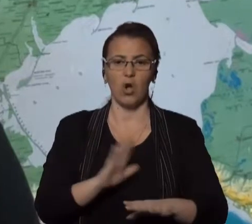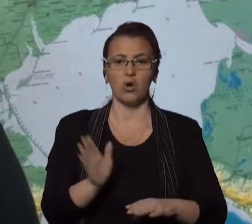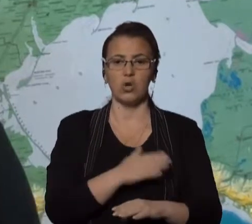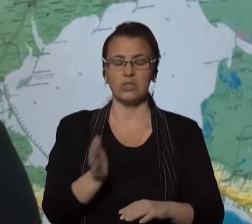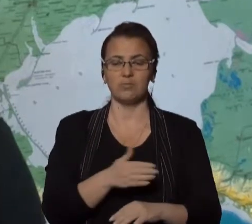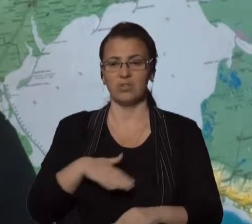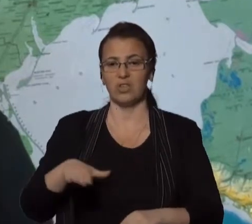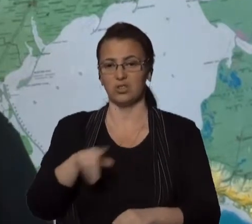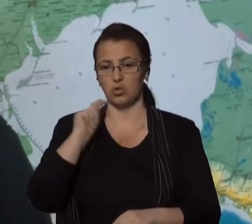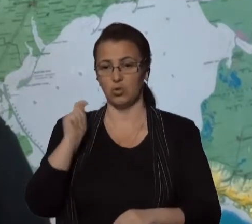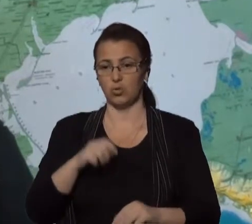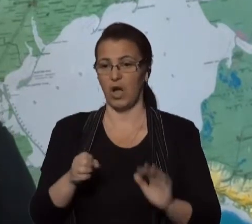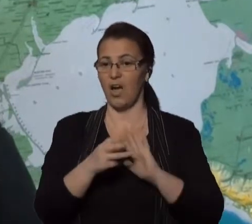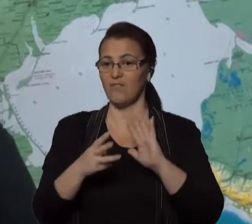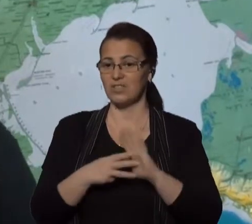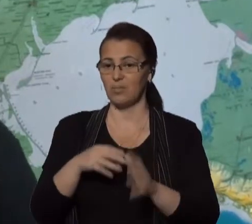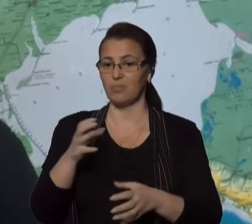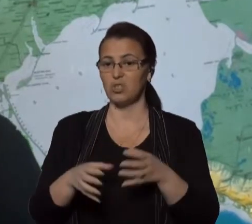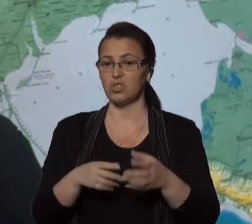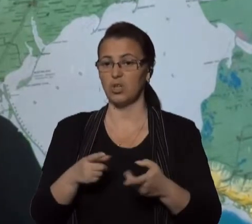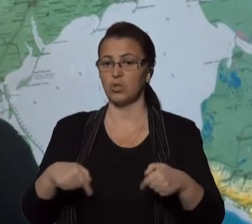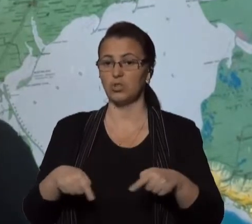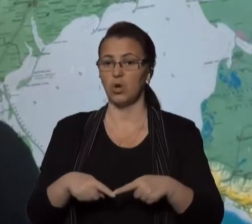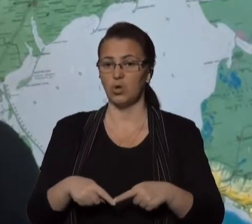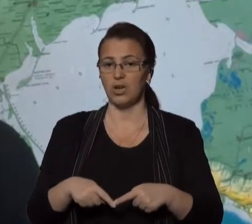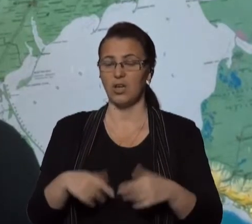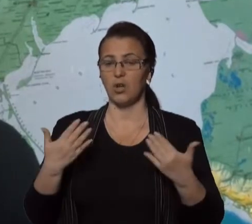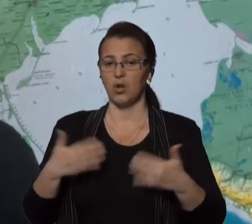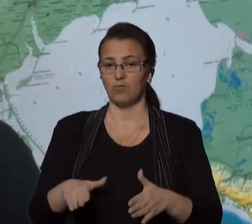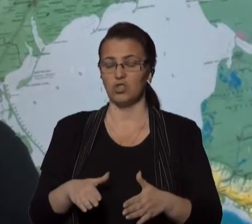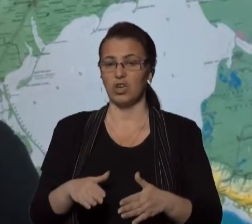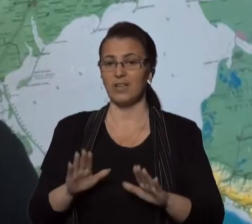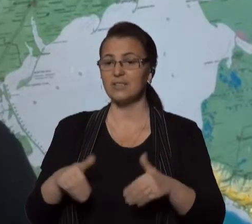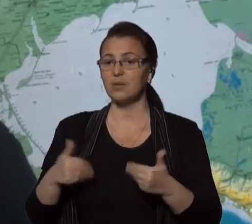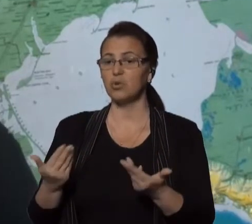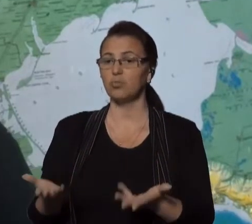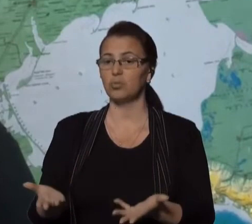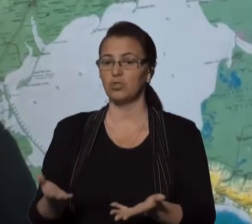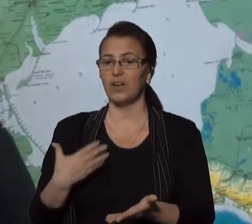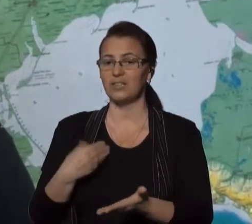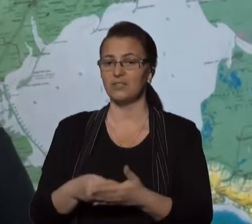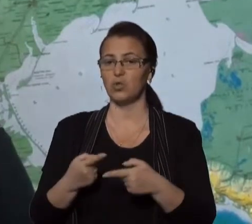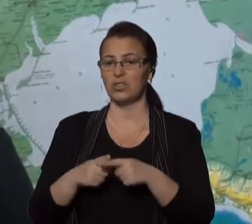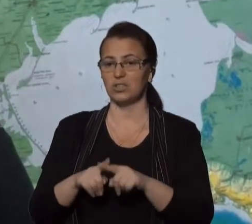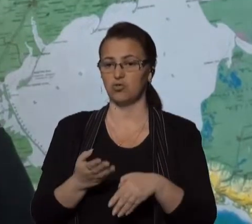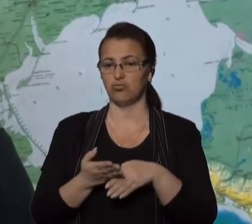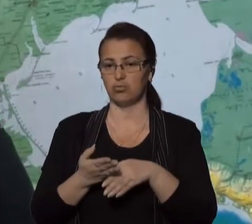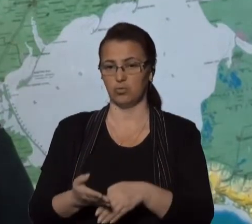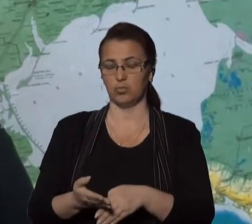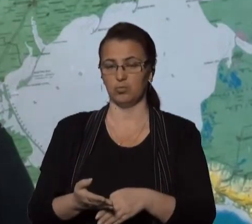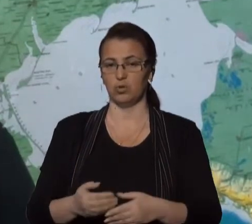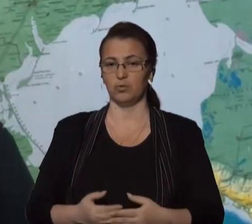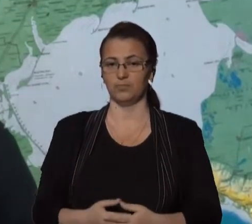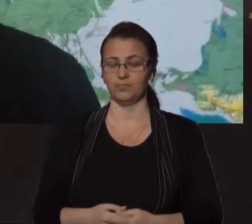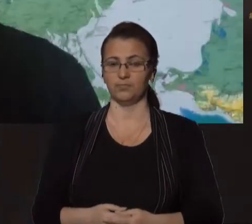А 18 міжнародних організацій вже безпосередньо запропонували свою технічну допомогу.